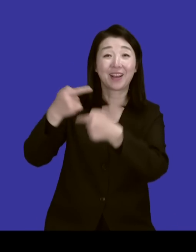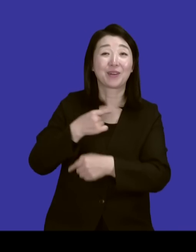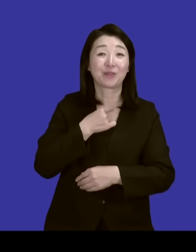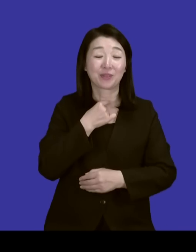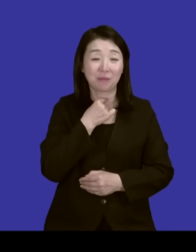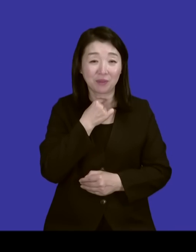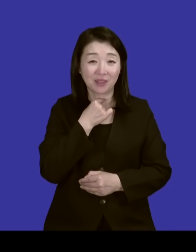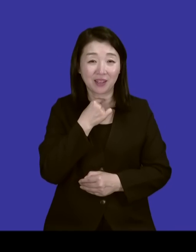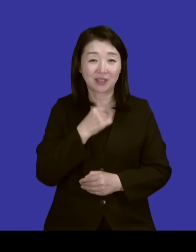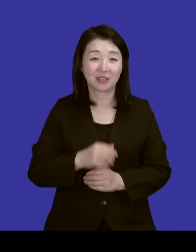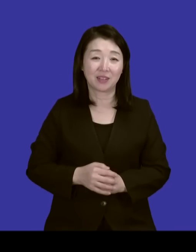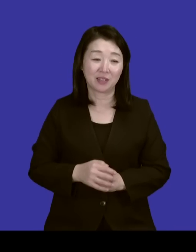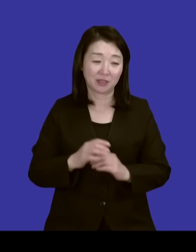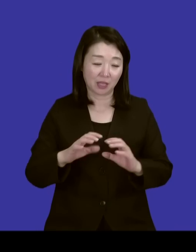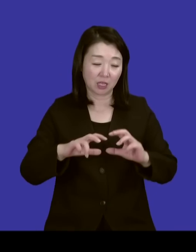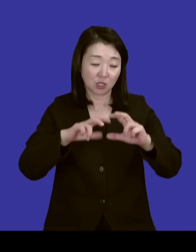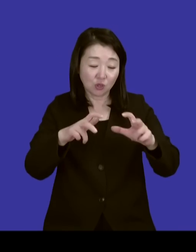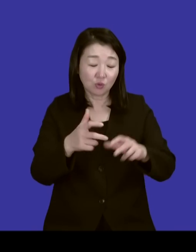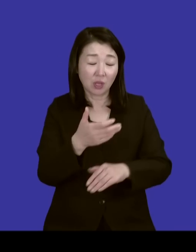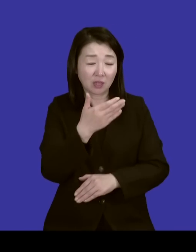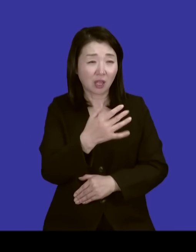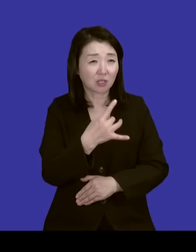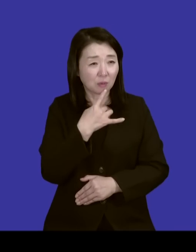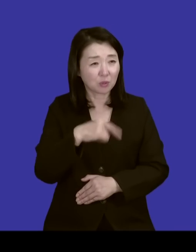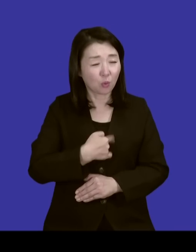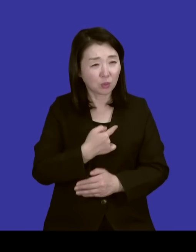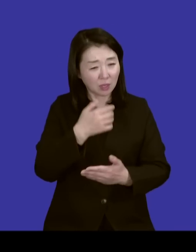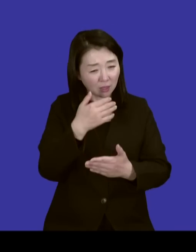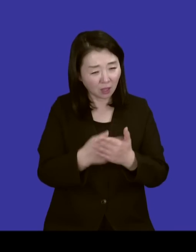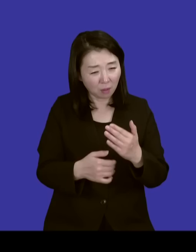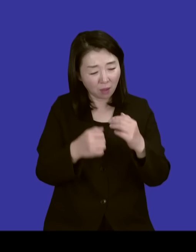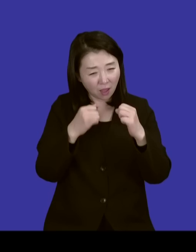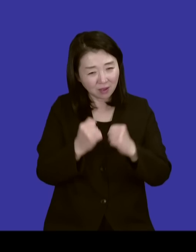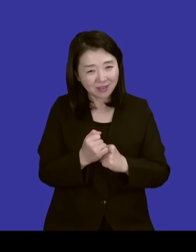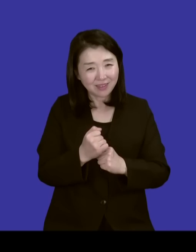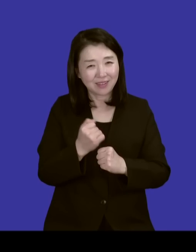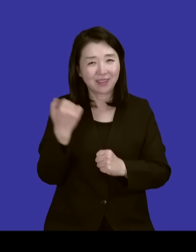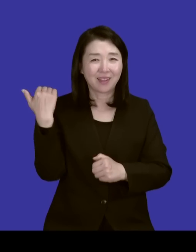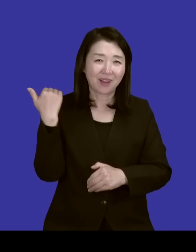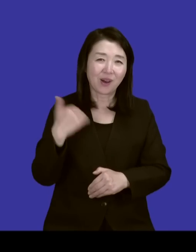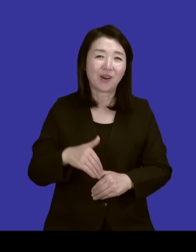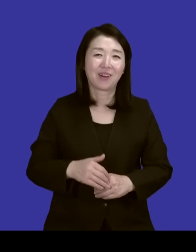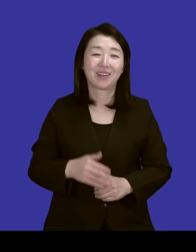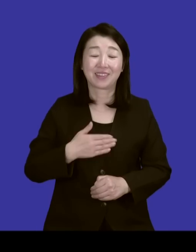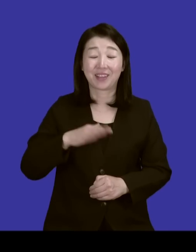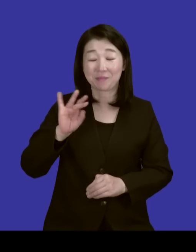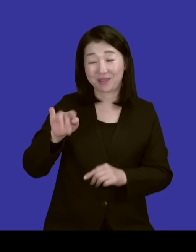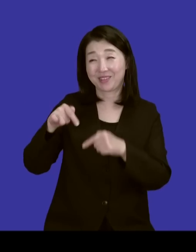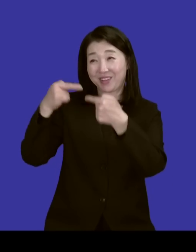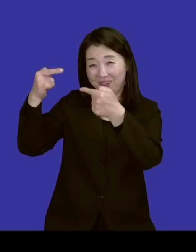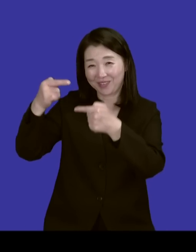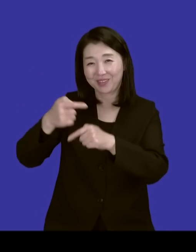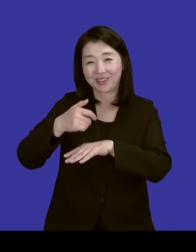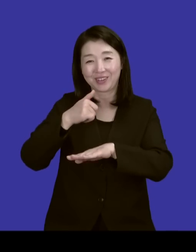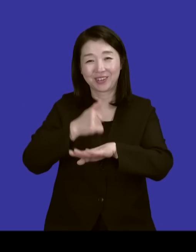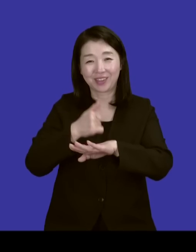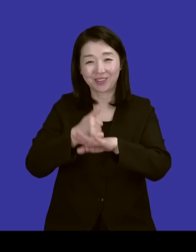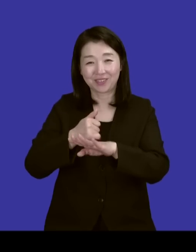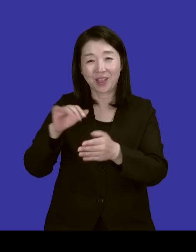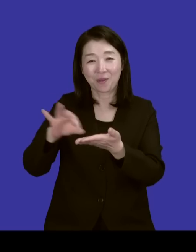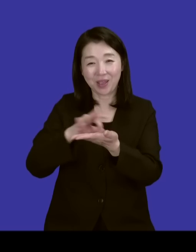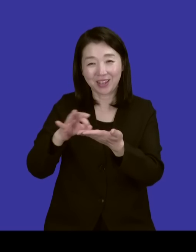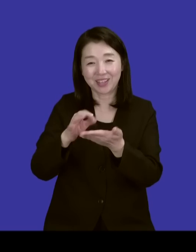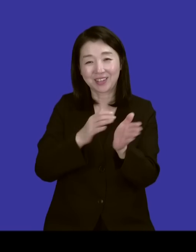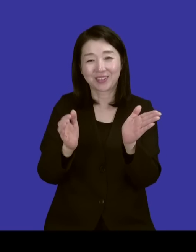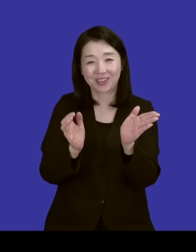이 지구에 혼자 당신 없이 남아있을 자신이 없습니다. 내가 먼저 가고 또 회계사 정리 다